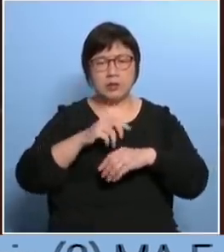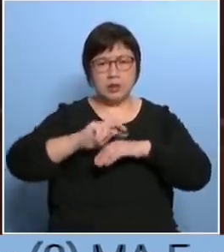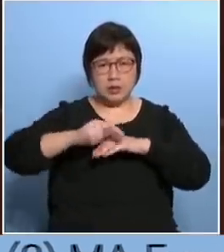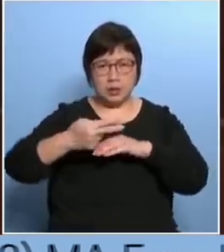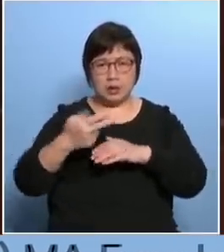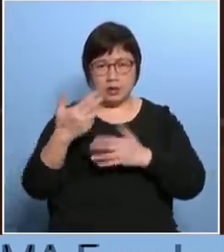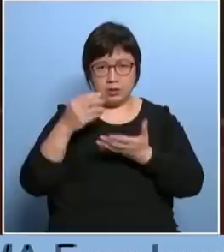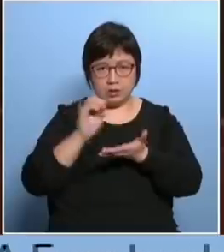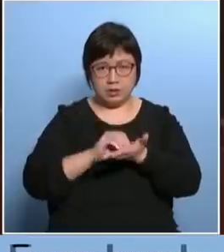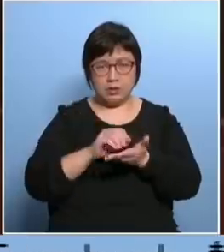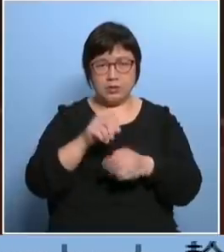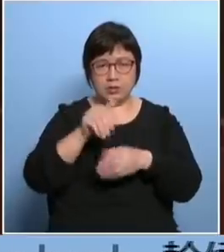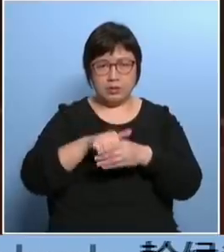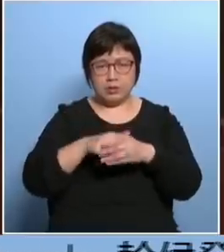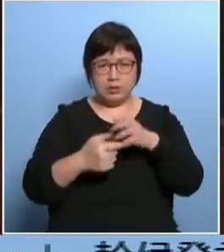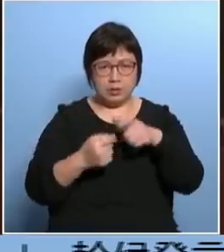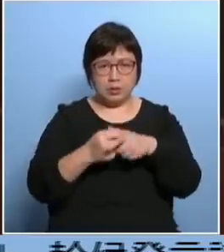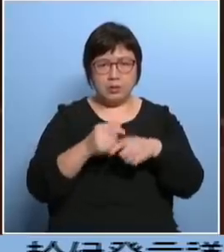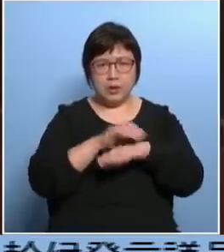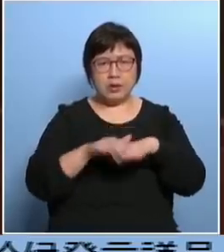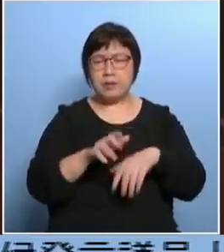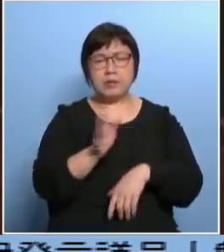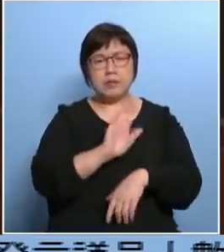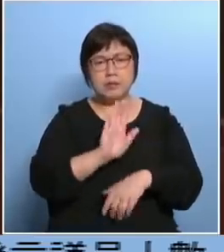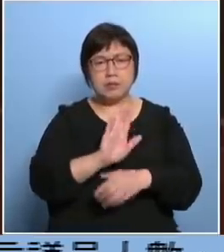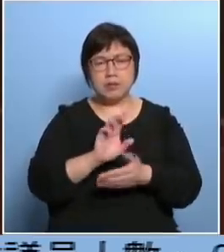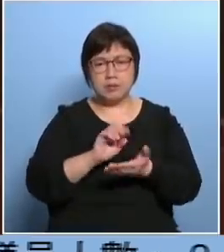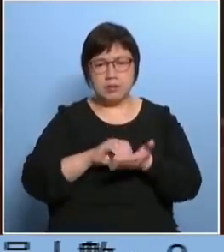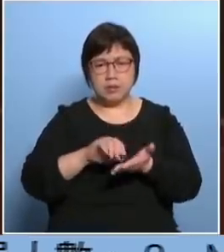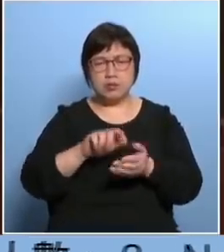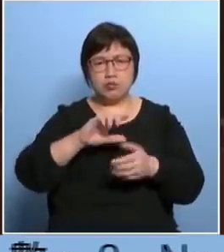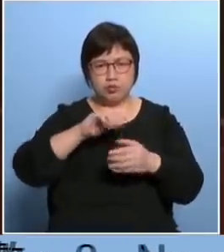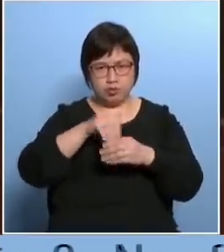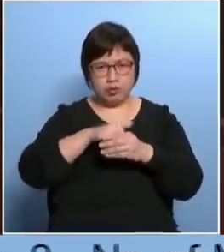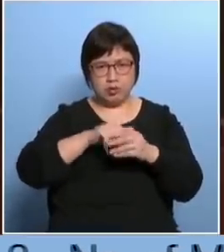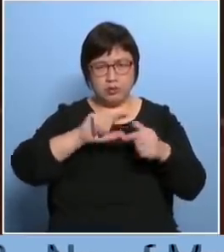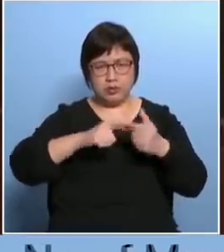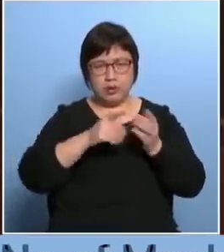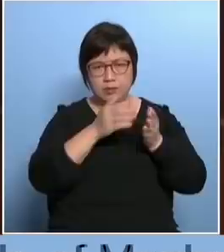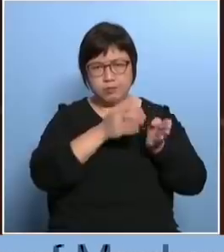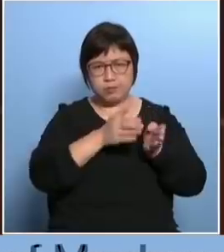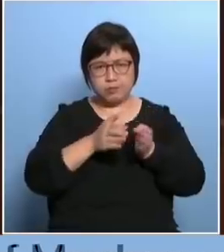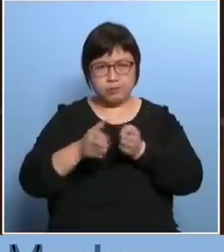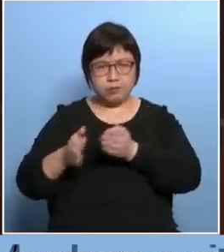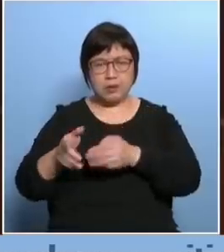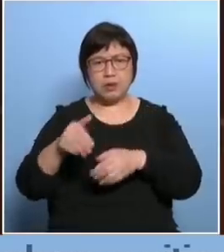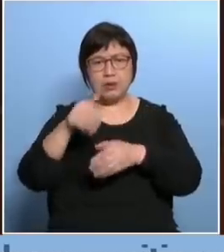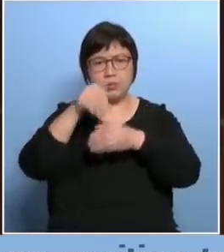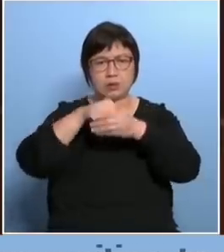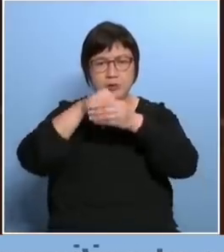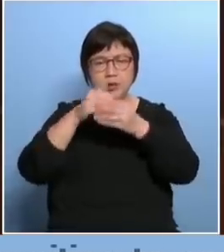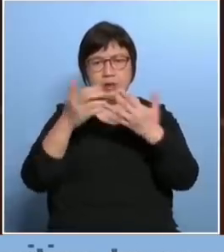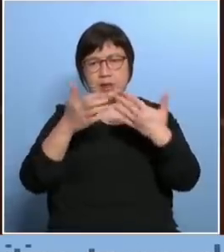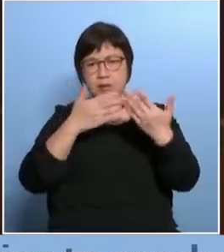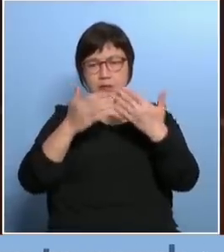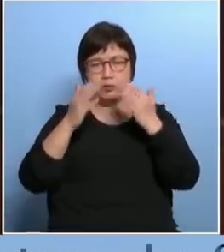就可以确保到选举的公平公正而是整个选举的方法在过程里面选举事务处的人要做些什么